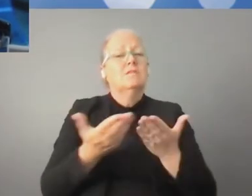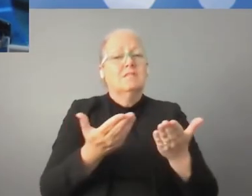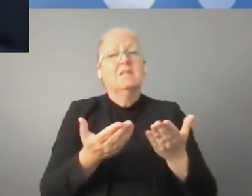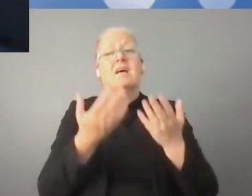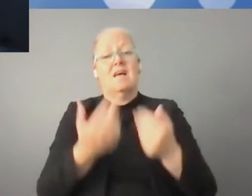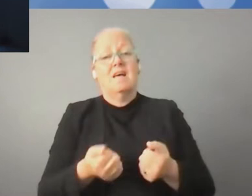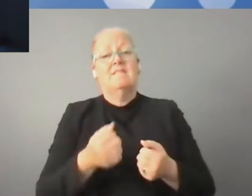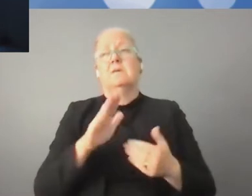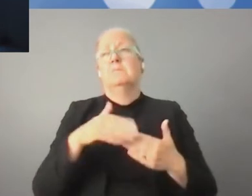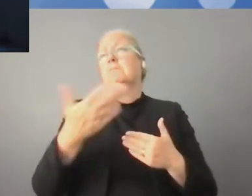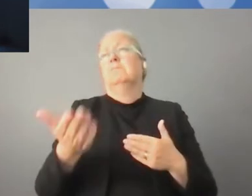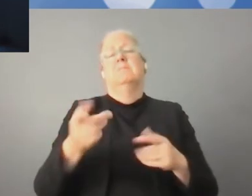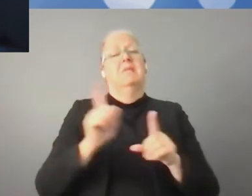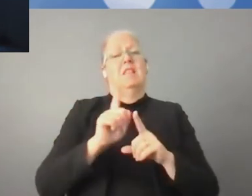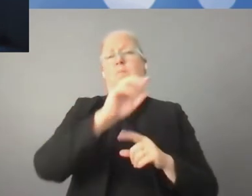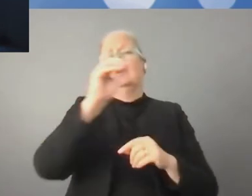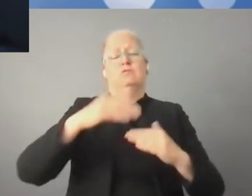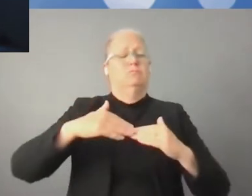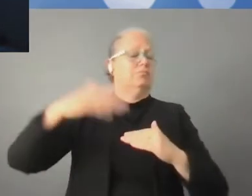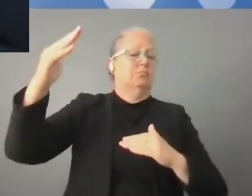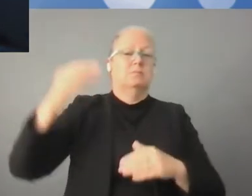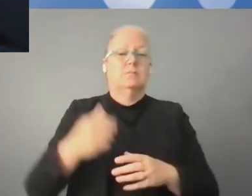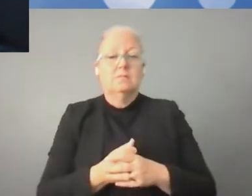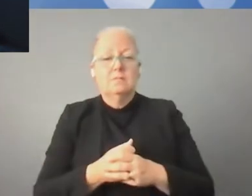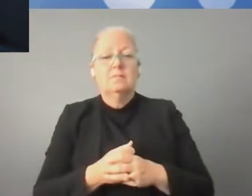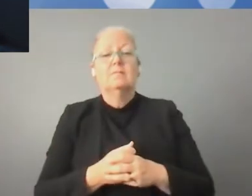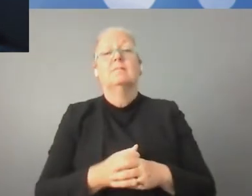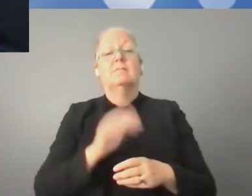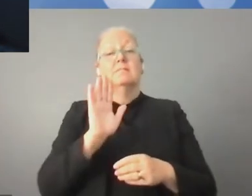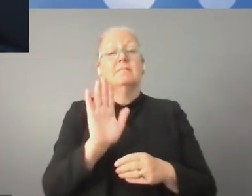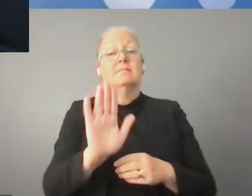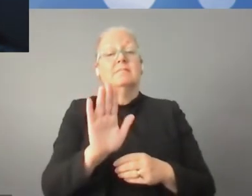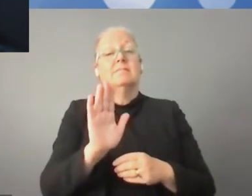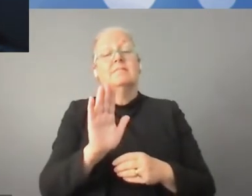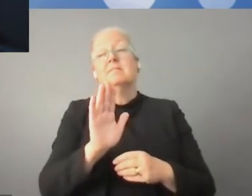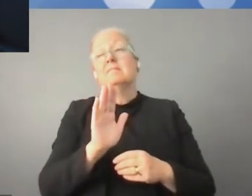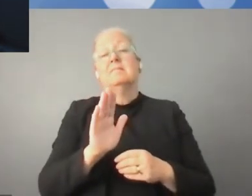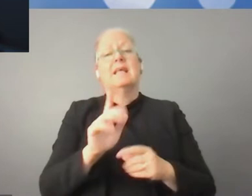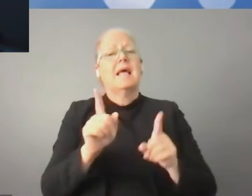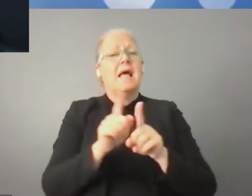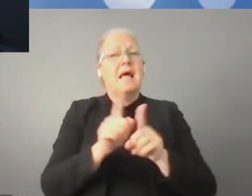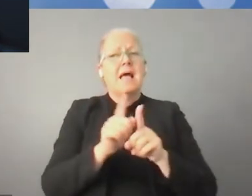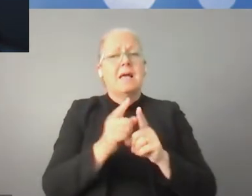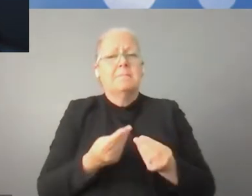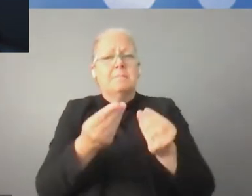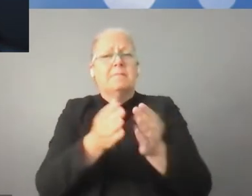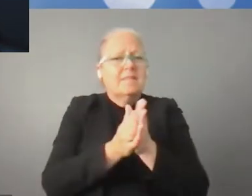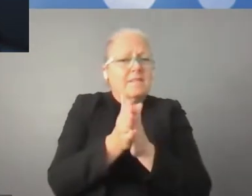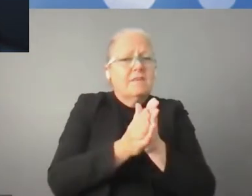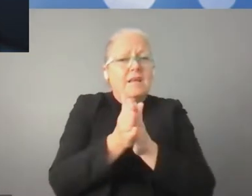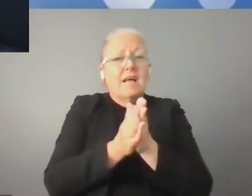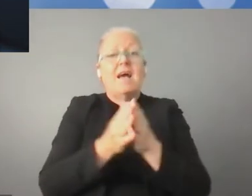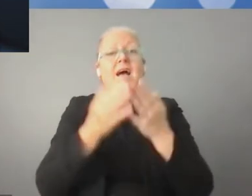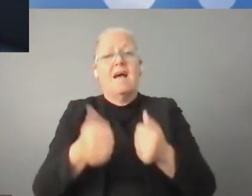zarówno oprogramowanie, jak i usługi internetowe i usługi cyfrowe. Szczególnie ten sektor rozwija się prężnie